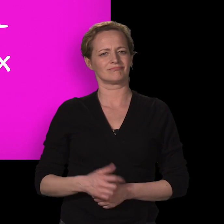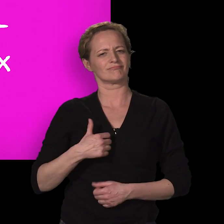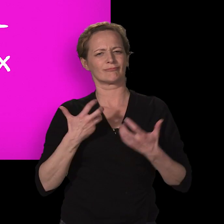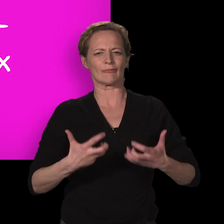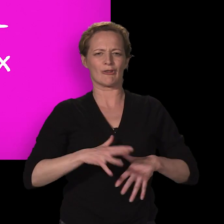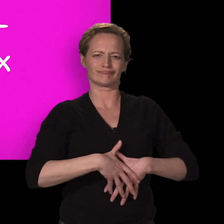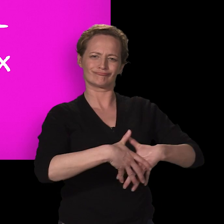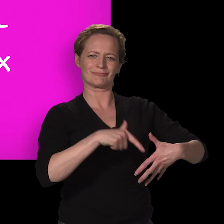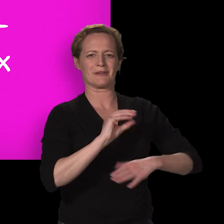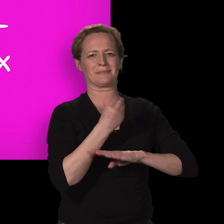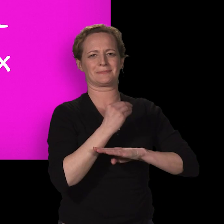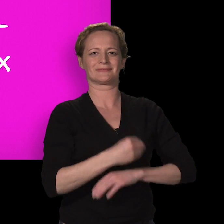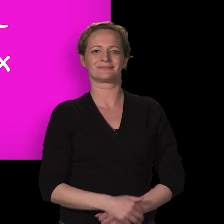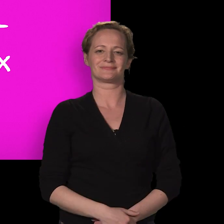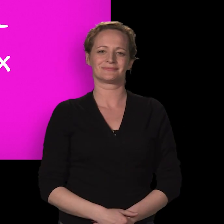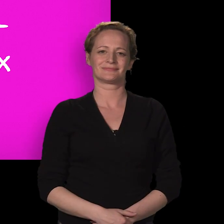Parce que je veux un bébé.